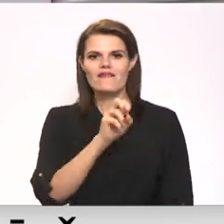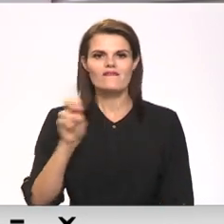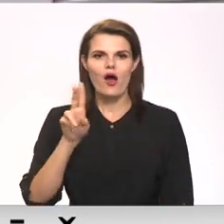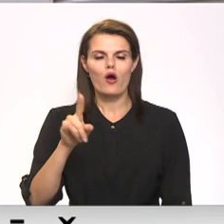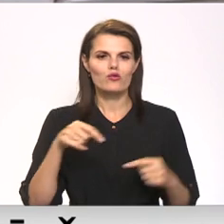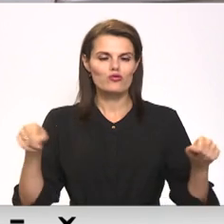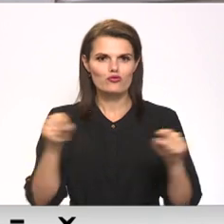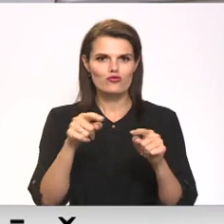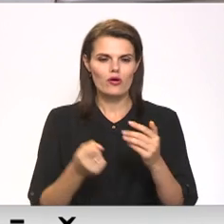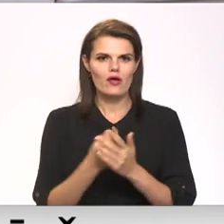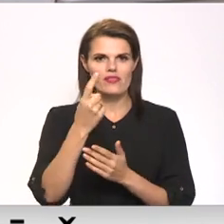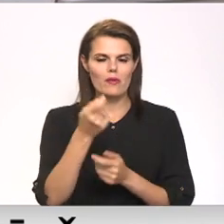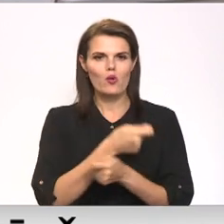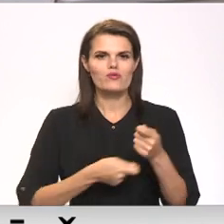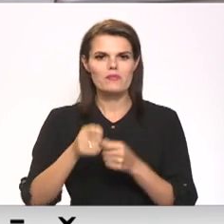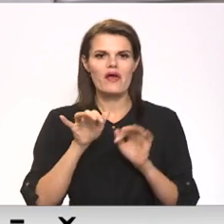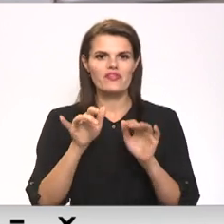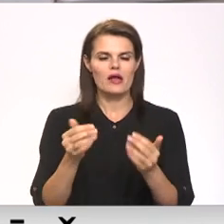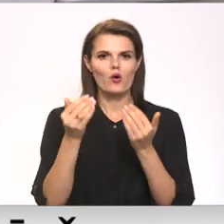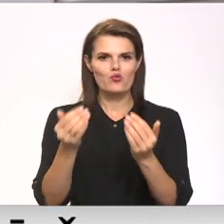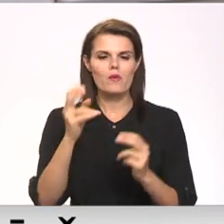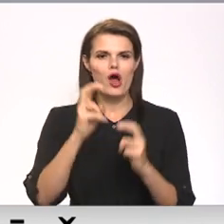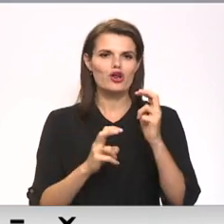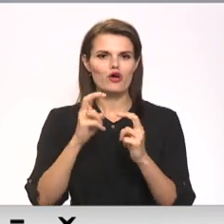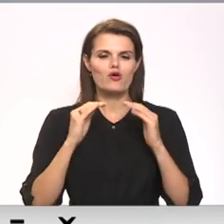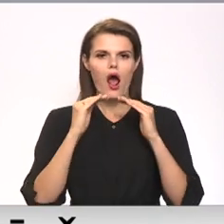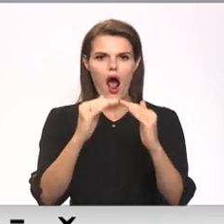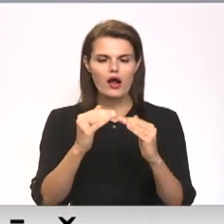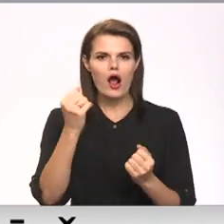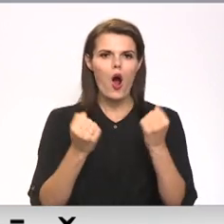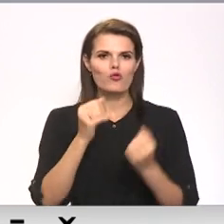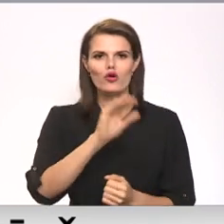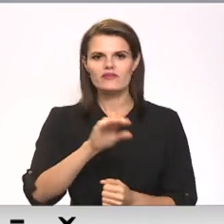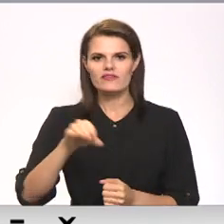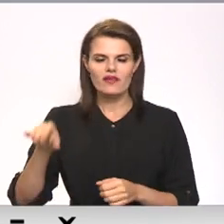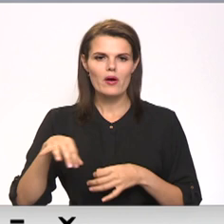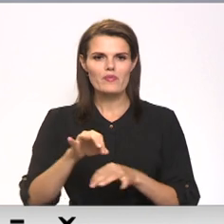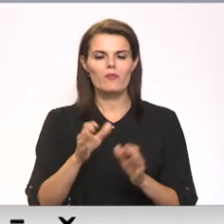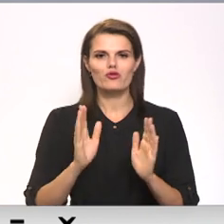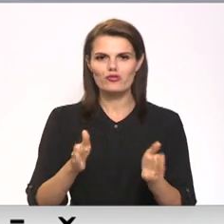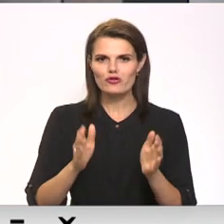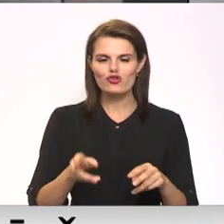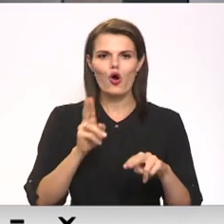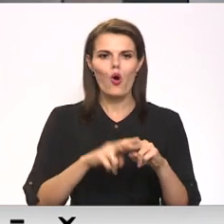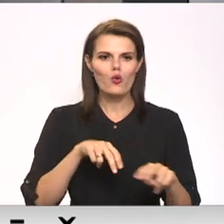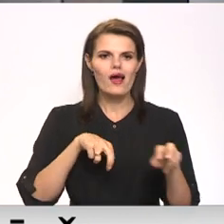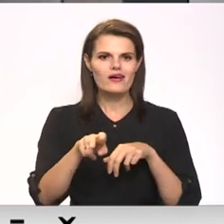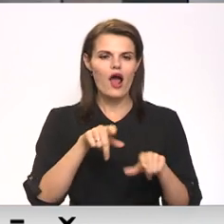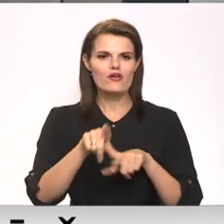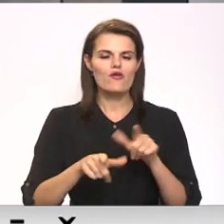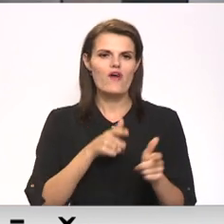zonā ir tapis uzņēmē darbībai domāts ražošanas angārs, autostāvu vietas, piebraucamais ceļš un gājēju un